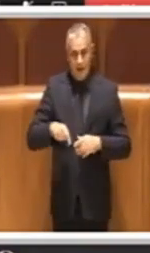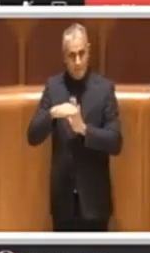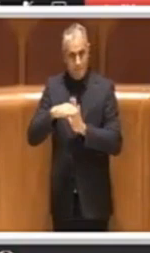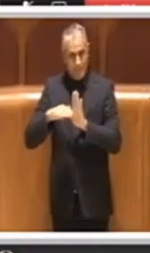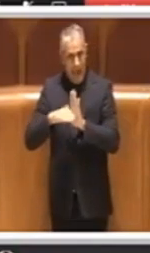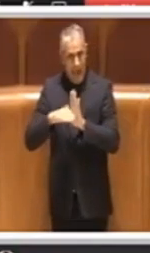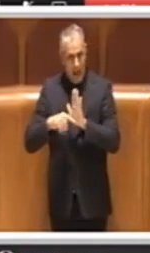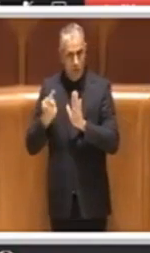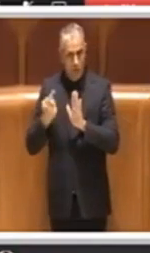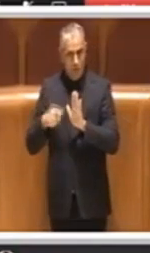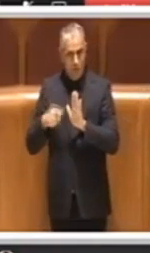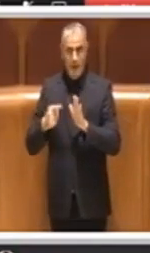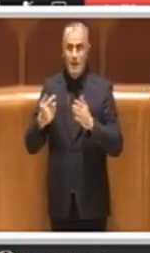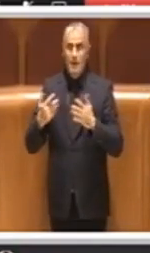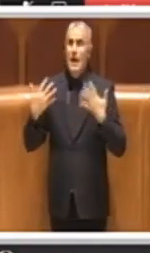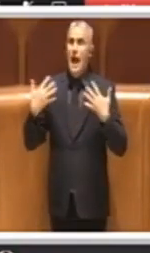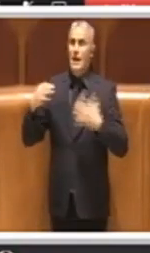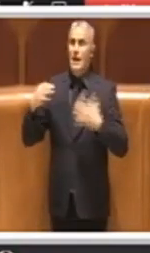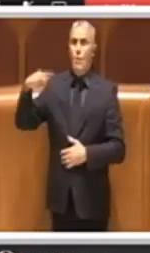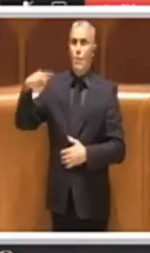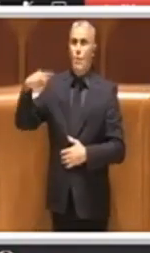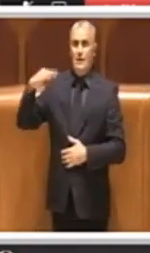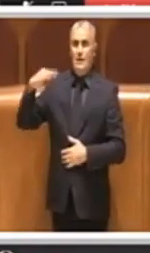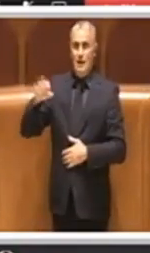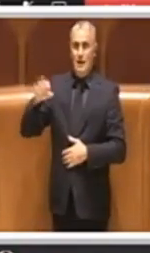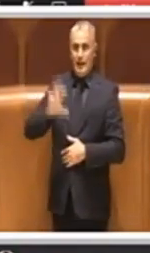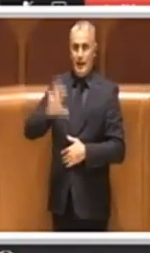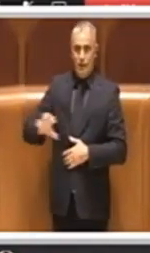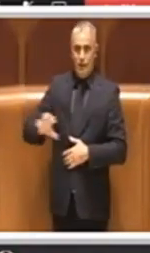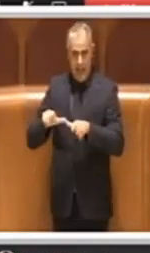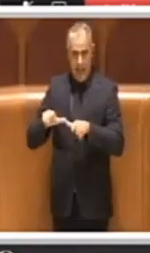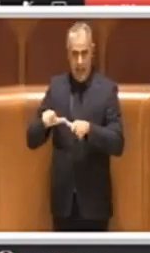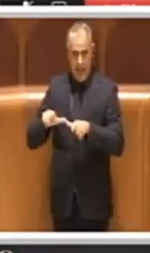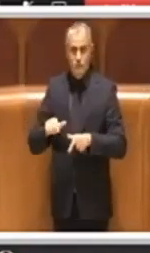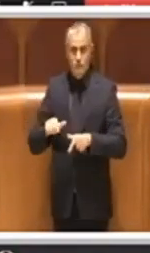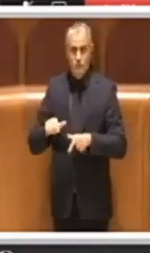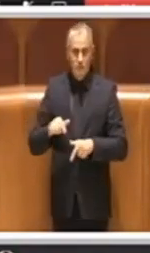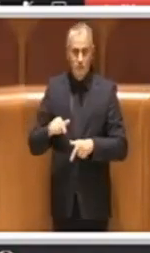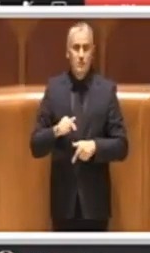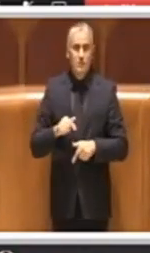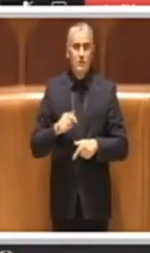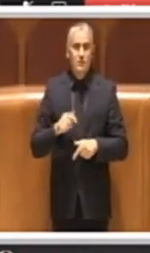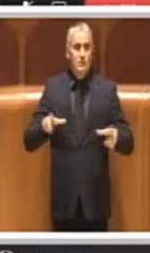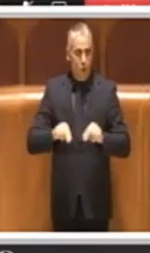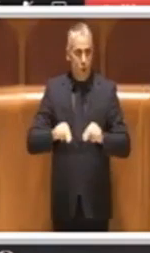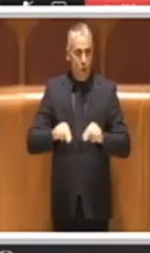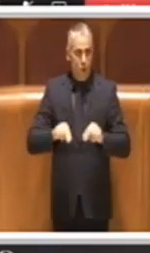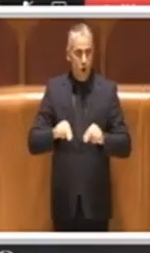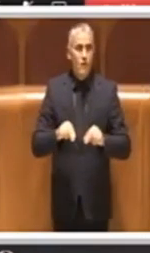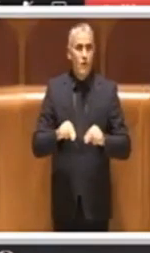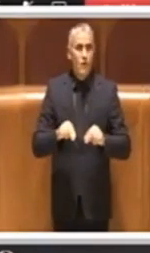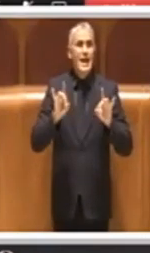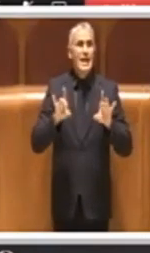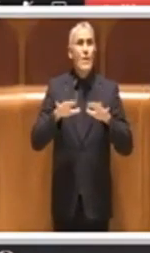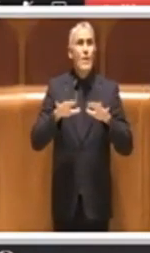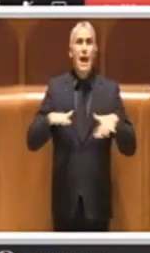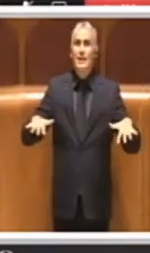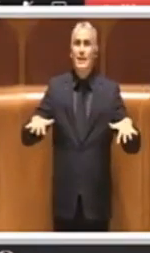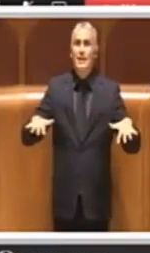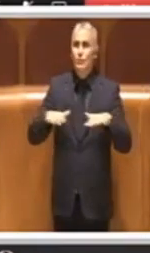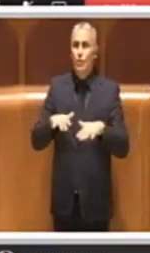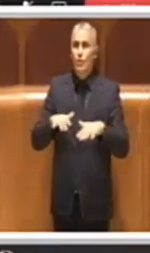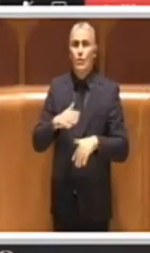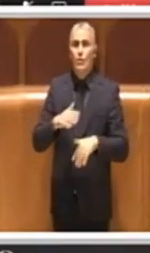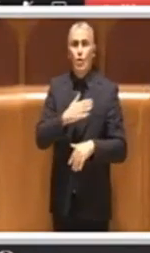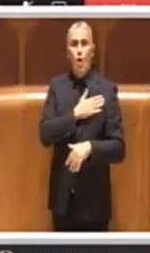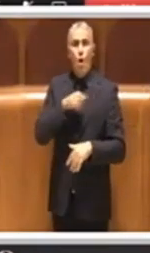qualità dell'aria della Regione Lazio, per quanto riguarda questo tipo di inquinante dovuto al